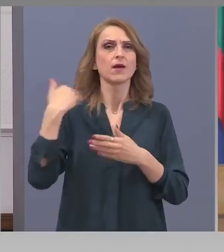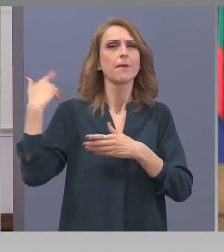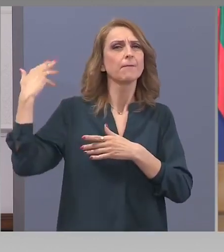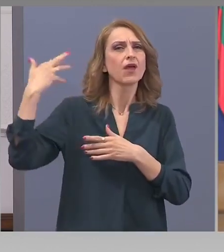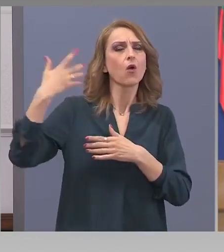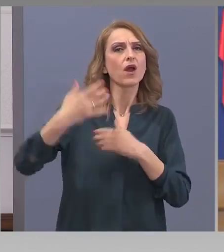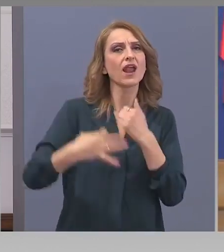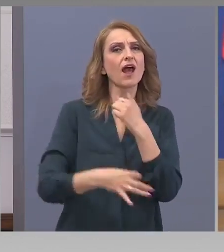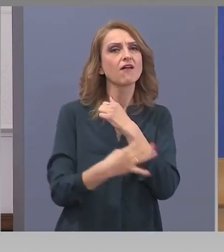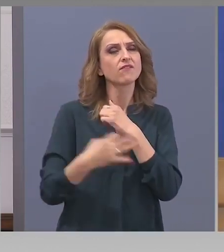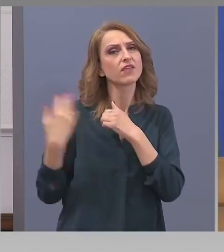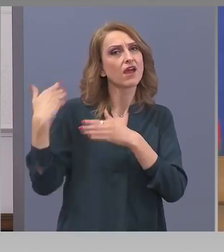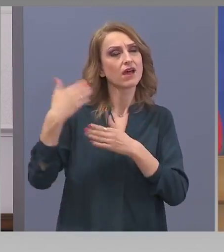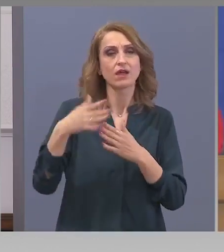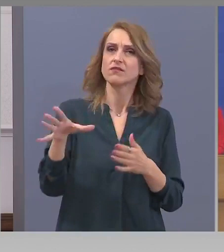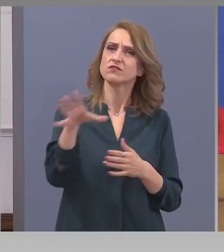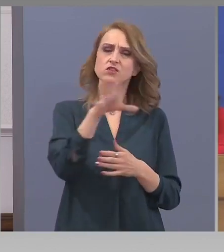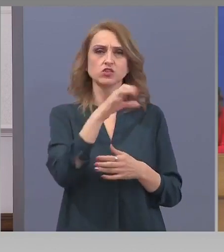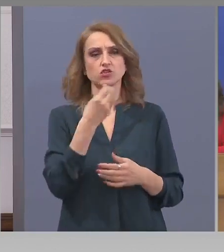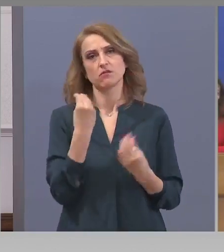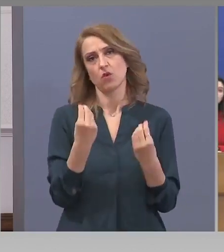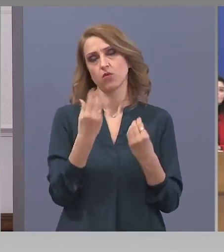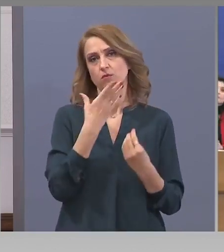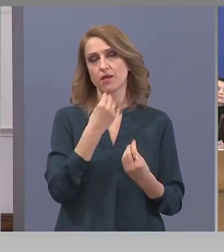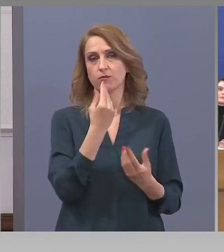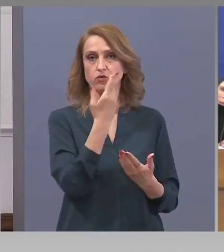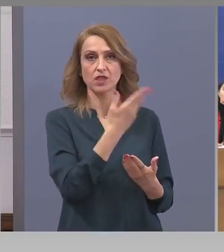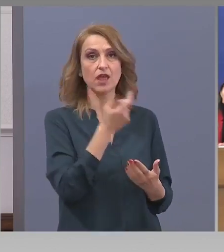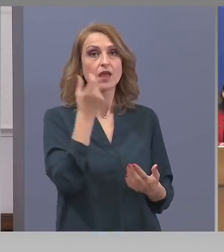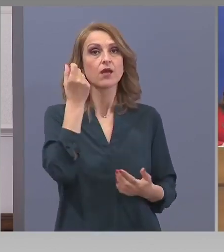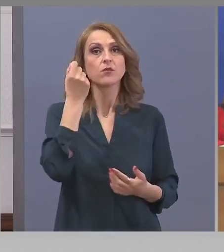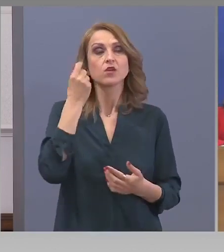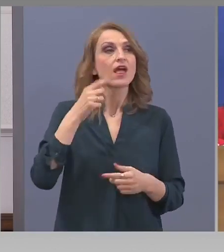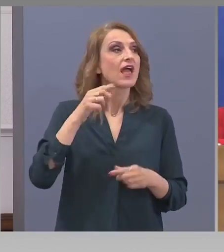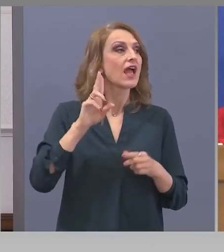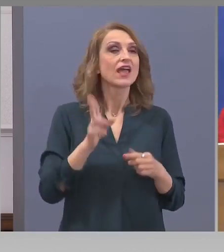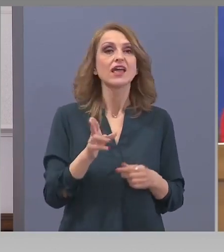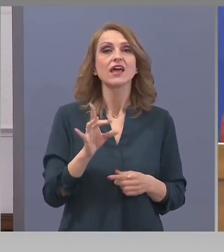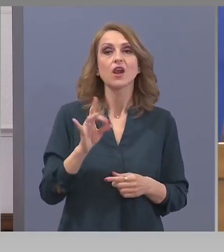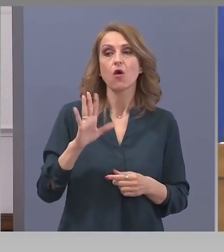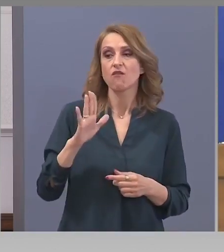казвам, но всички познават проф. Р. А. Гирова. П. Р. Галина Кирова.